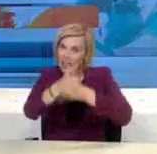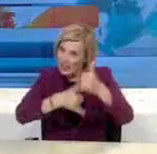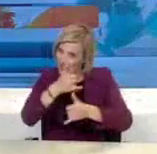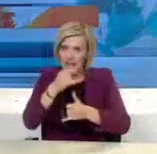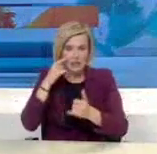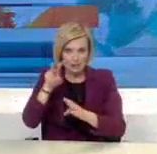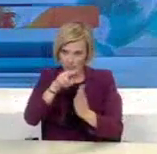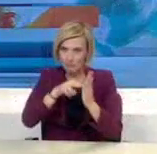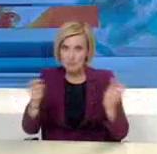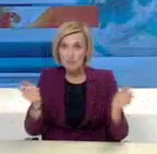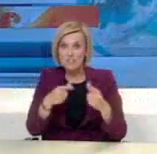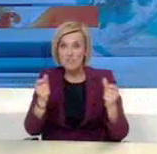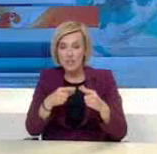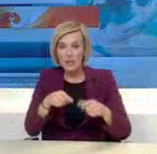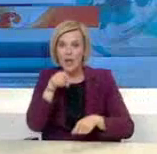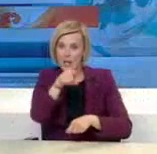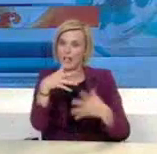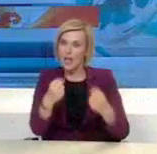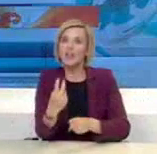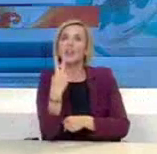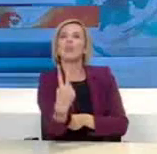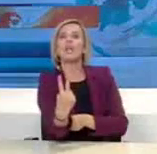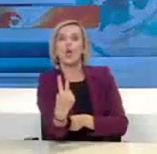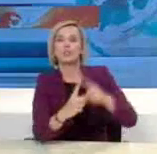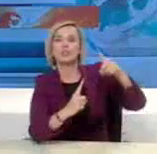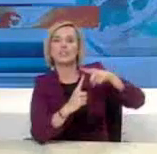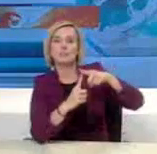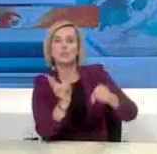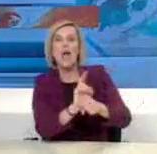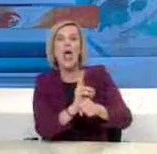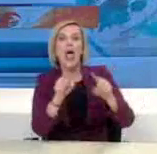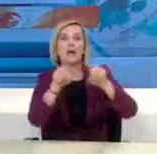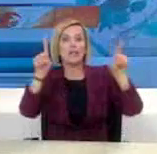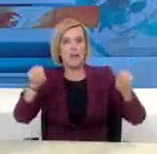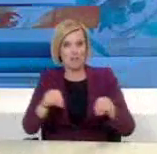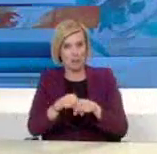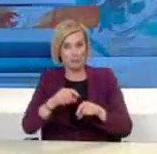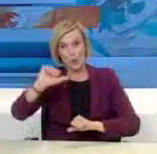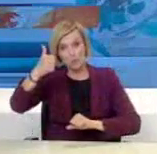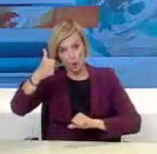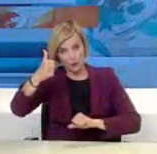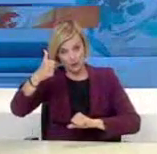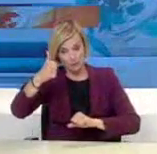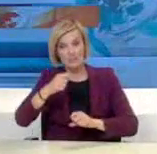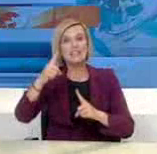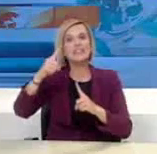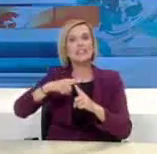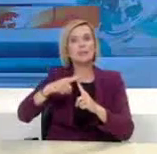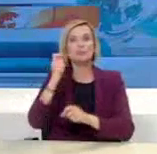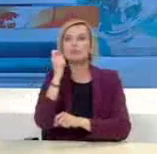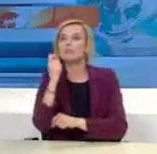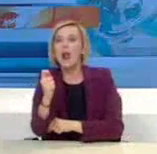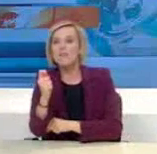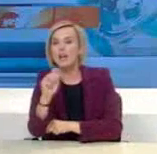Εκεί μπορεί κανείς να βρει τους δύο τύπους εγγράφων, καταρχήν. Αναφέραμε ότι υπάρχει η βεβαίωση κίνησης τύπου α, που αφορά